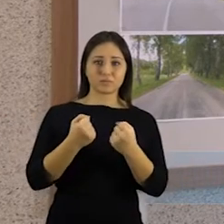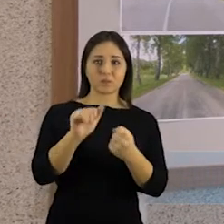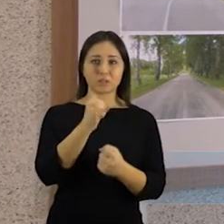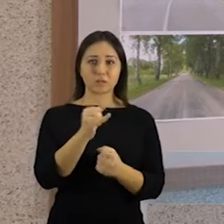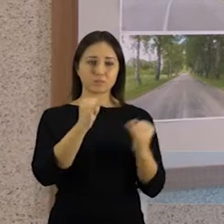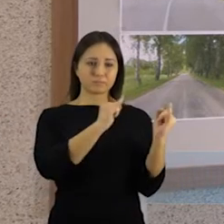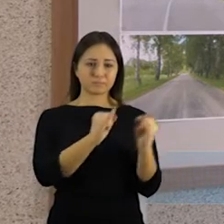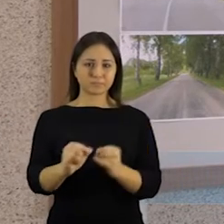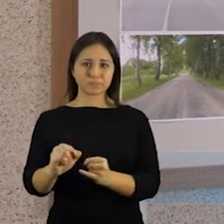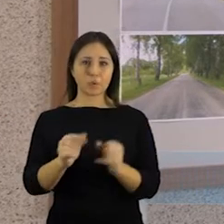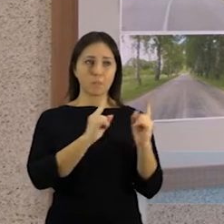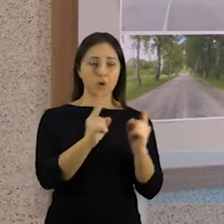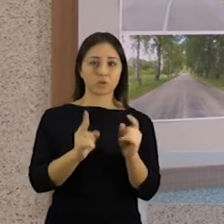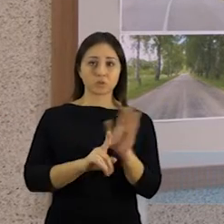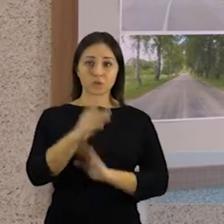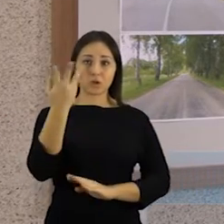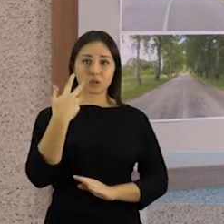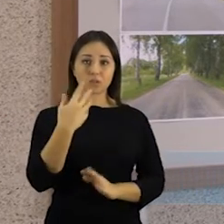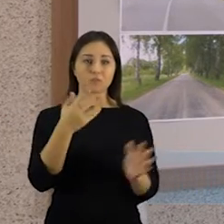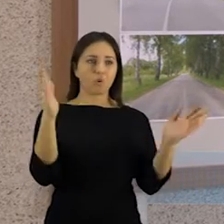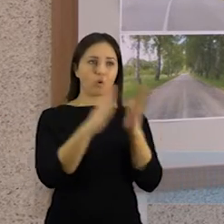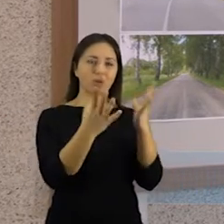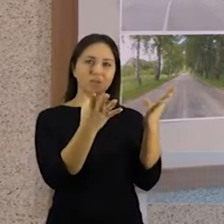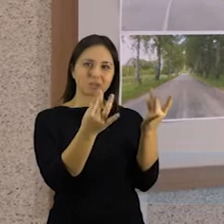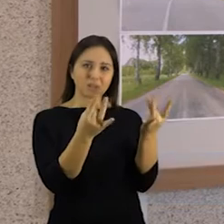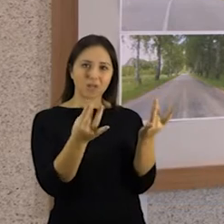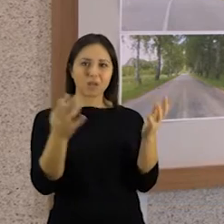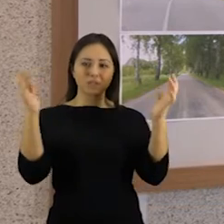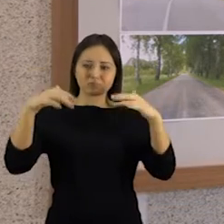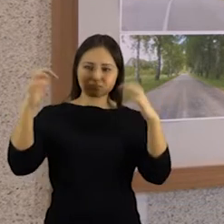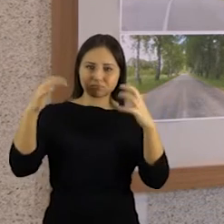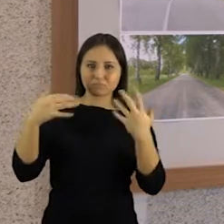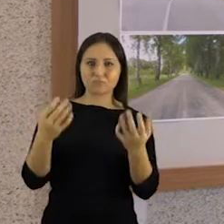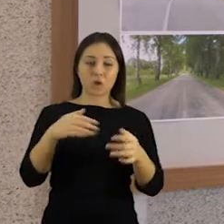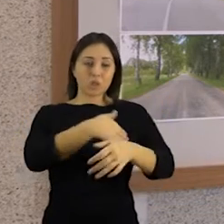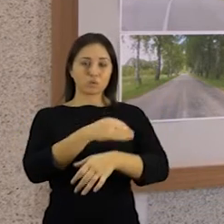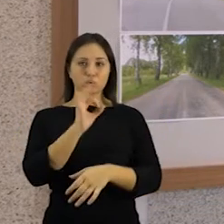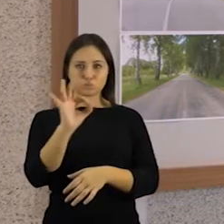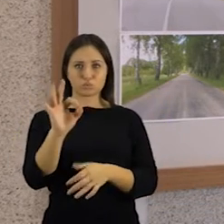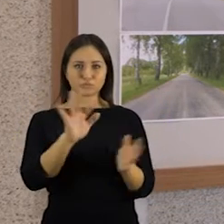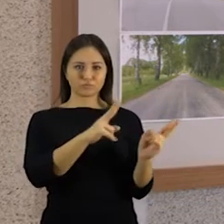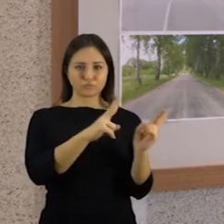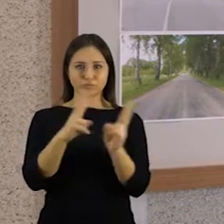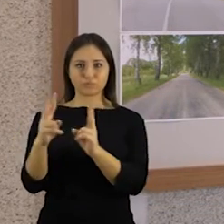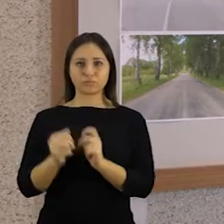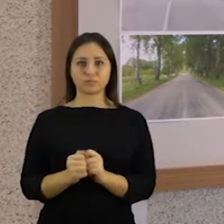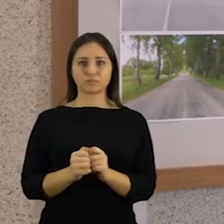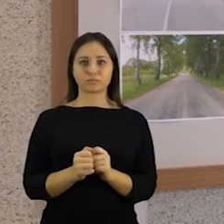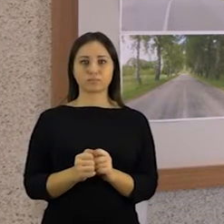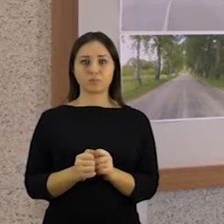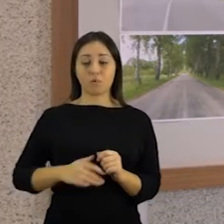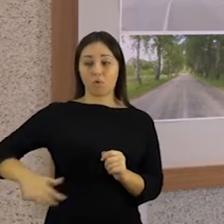rūdienį pablogėja tada, kai ilgai išlieka darganotos, lietingos ir apie nulį besilaikantį temperatūrą.